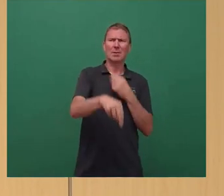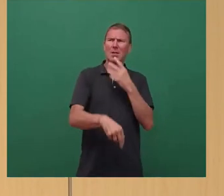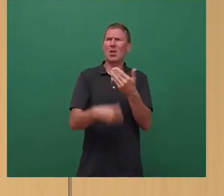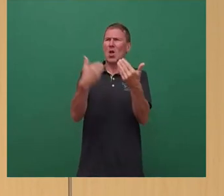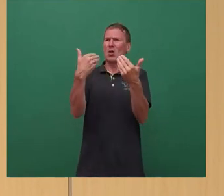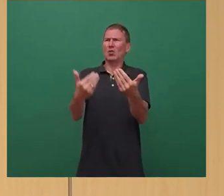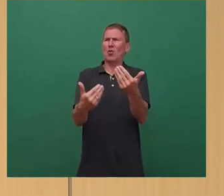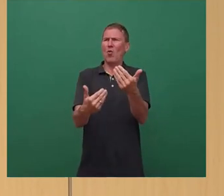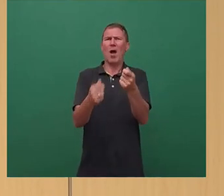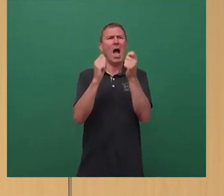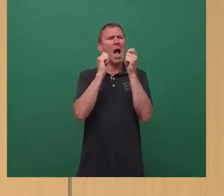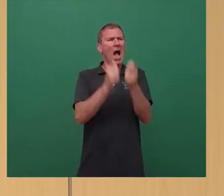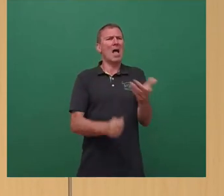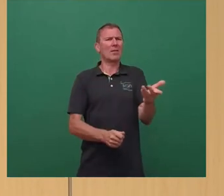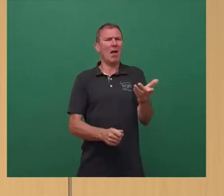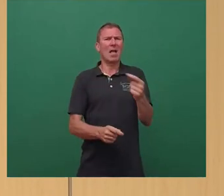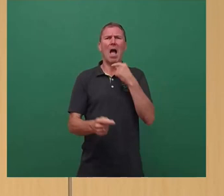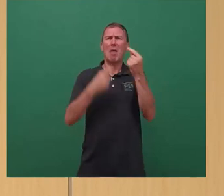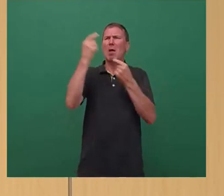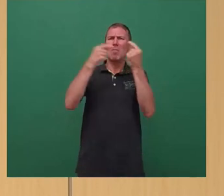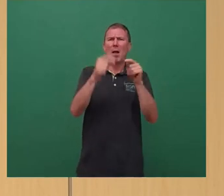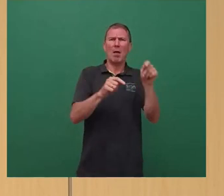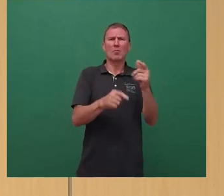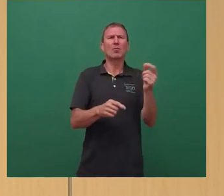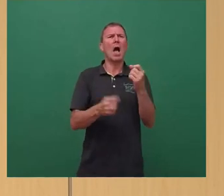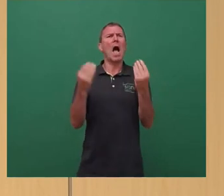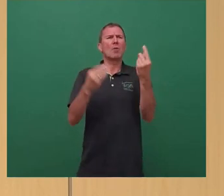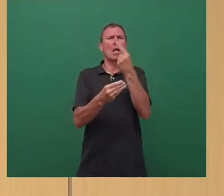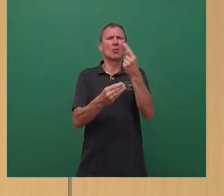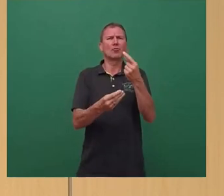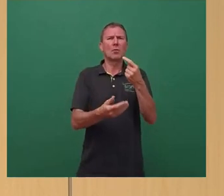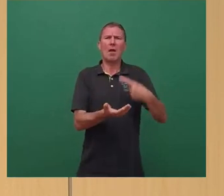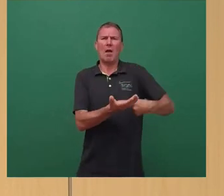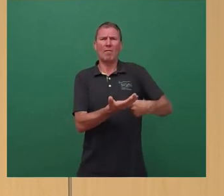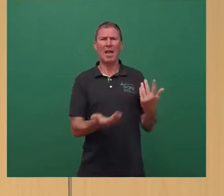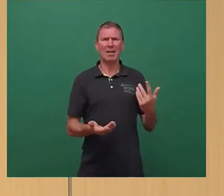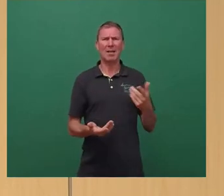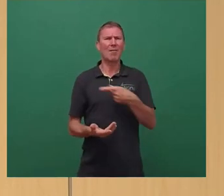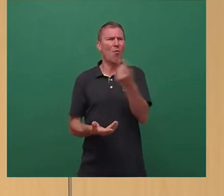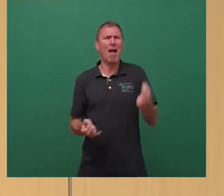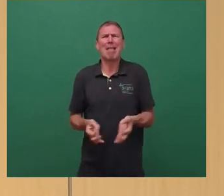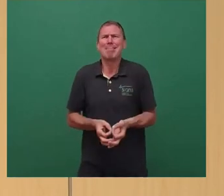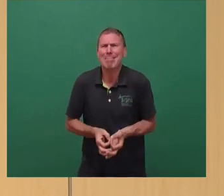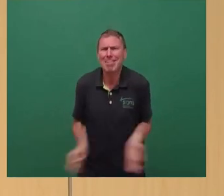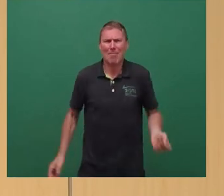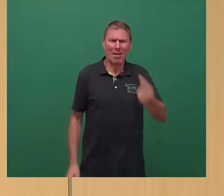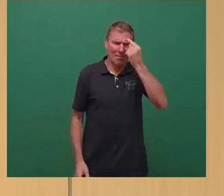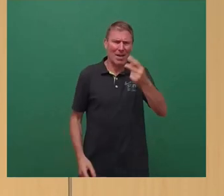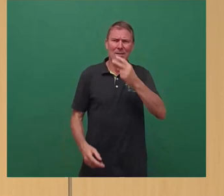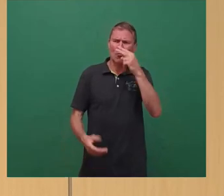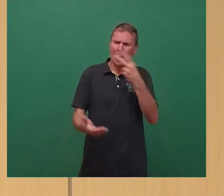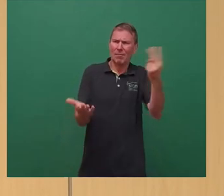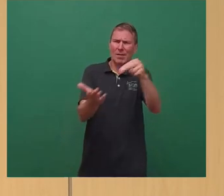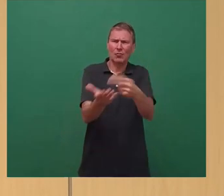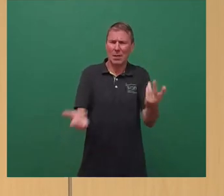Antrag und so eine populistische Stunde, aktuelle Stunde hier einbringen, wo niemand weiß, was in diesem Gutachten steht. Sorry,